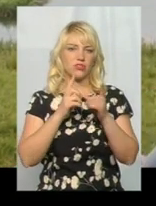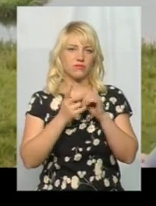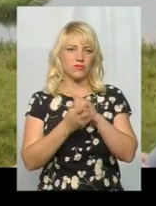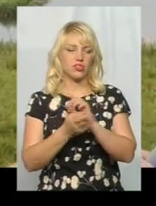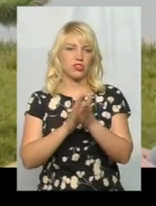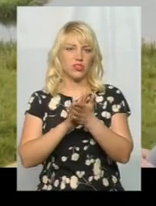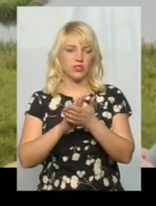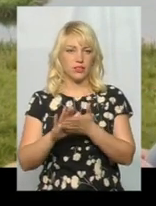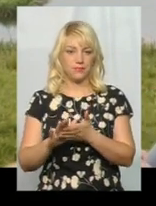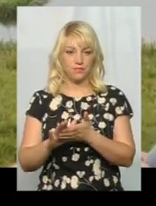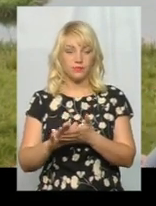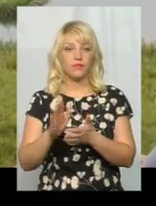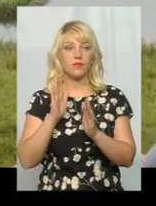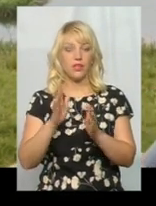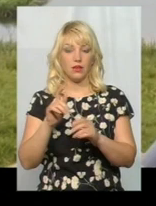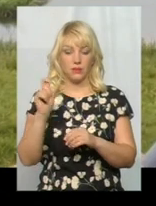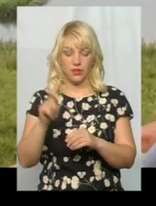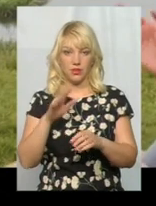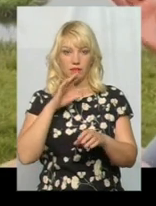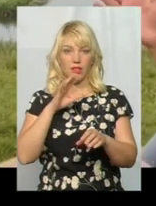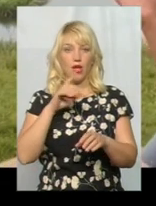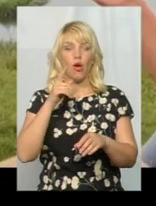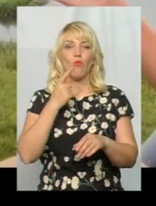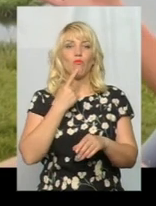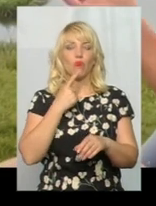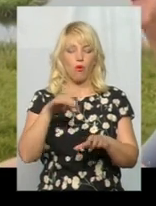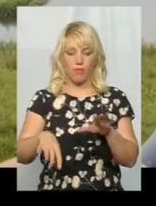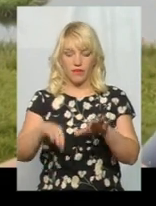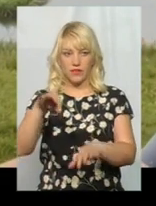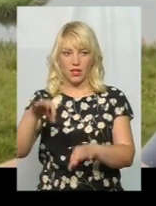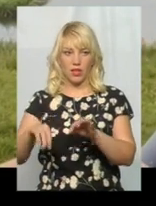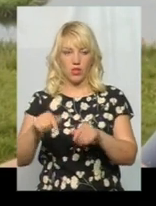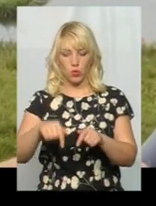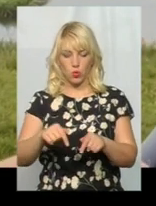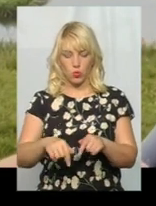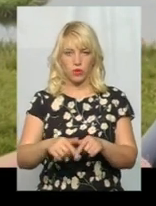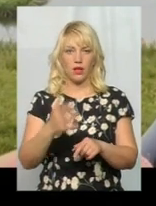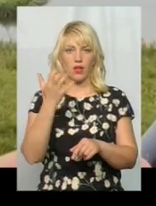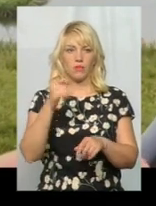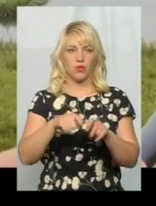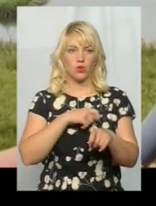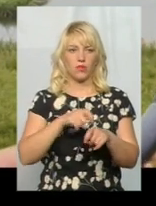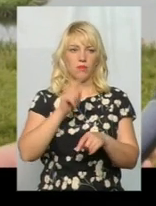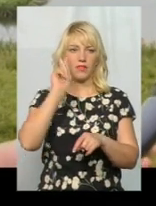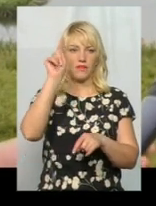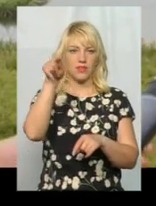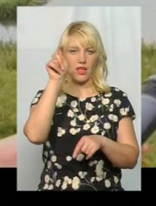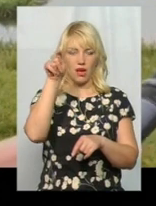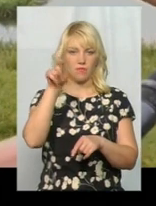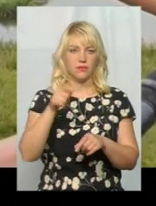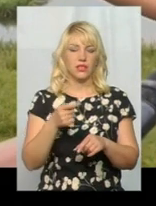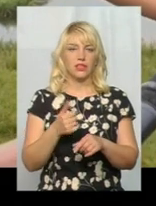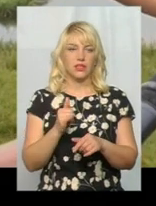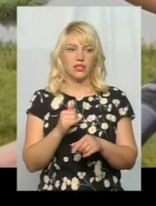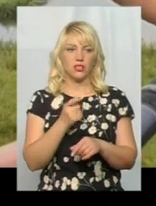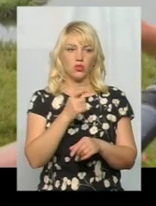-менш. Тільки приїхали, взяли проби, беруть проби тута, 500 метрів вище, отам, трошки скиду,